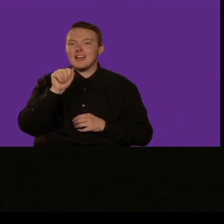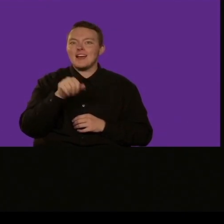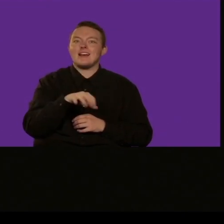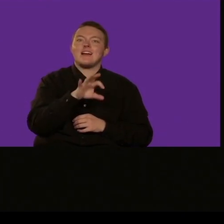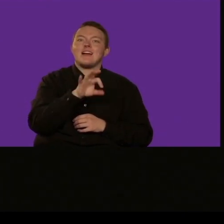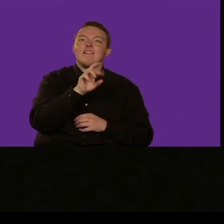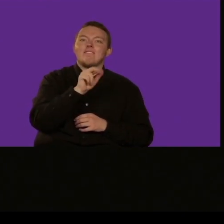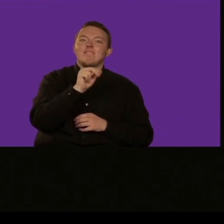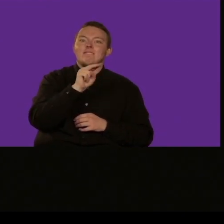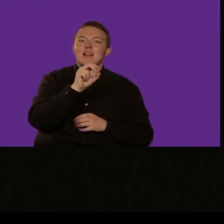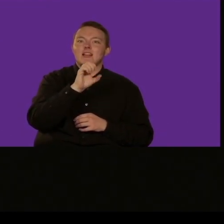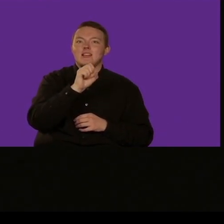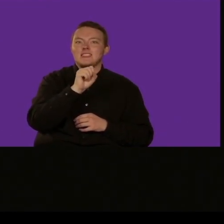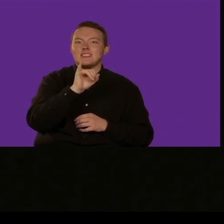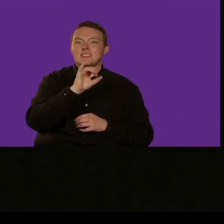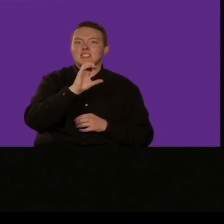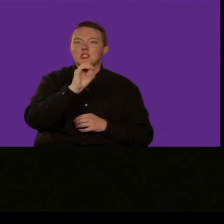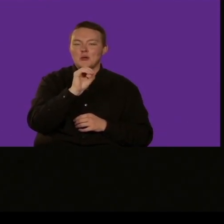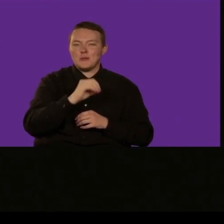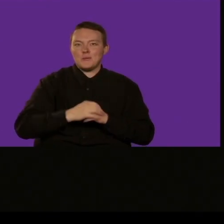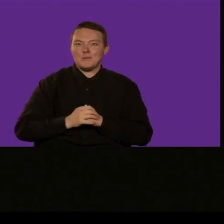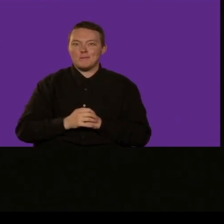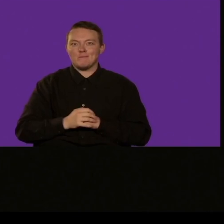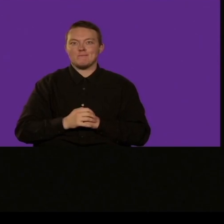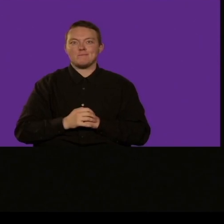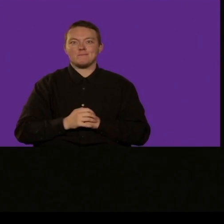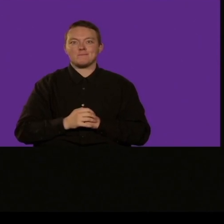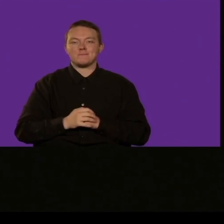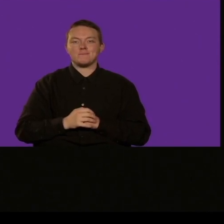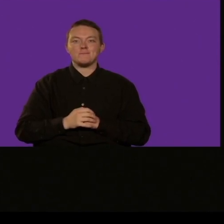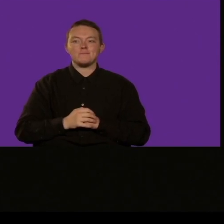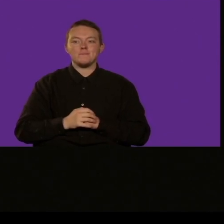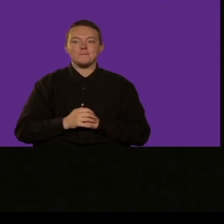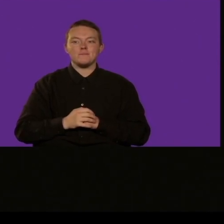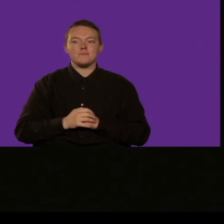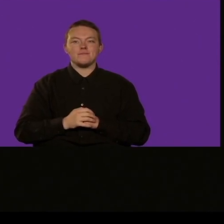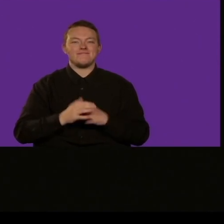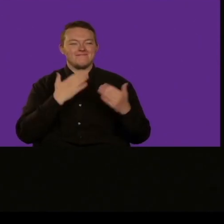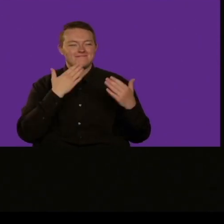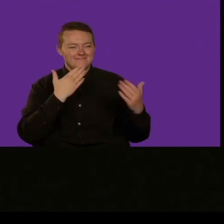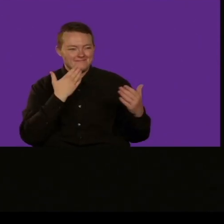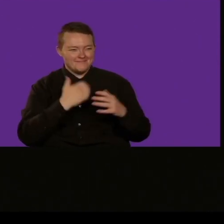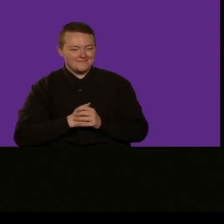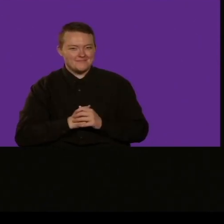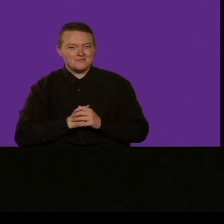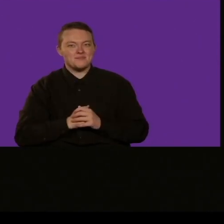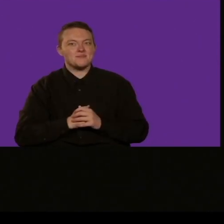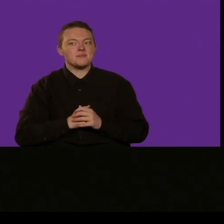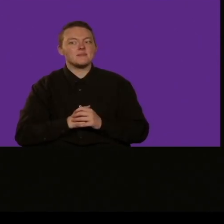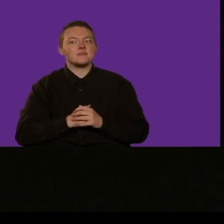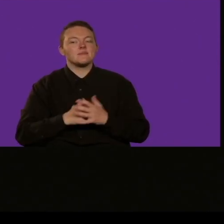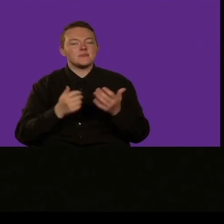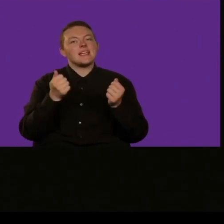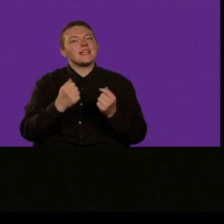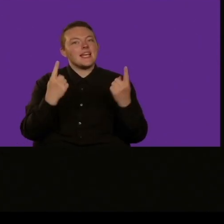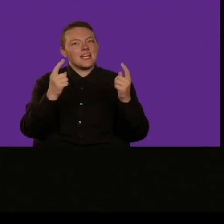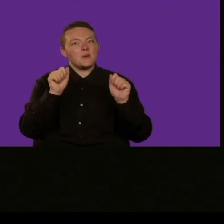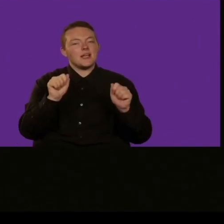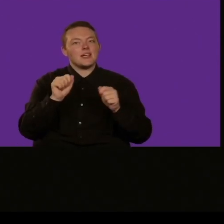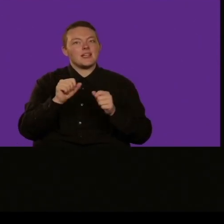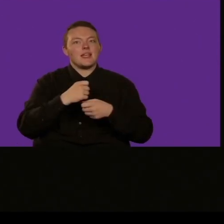come i progetti e le idee e i commentari facciano sentire agli altri come un